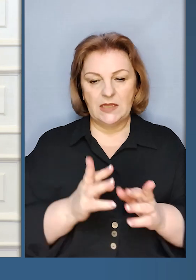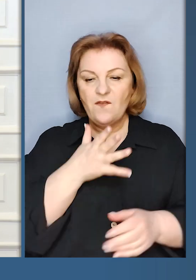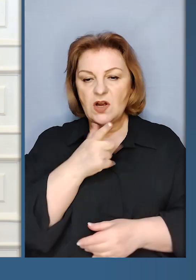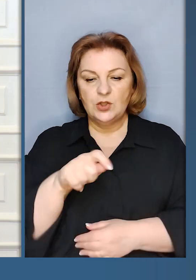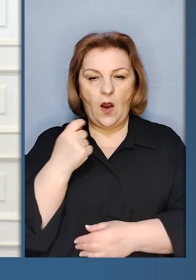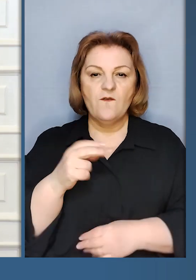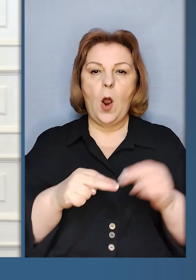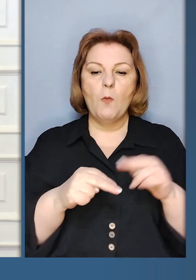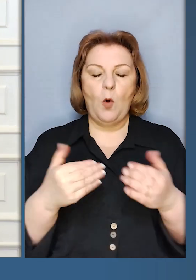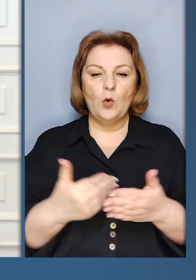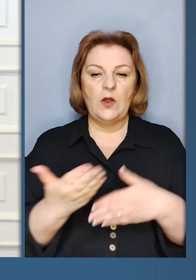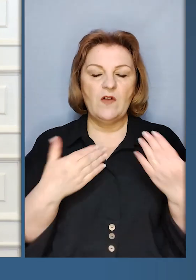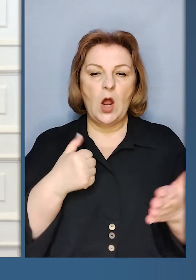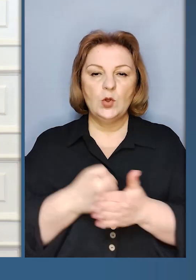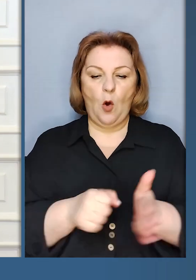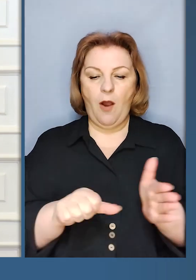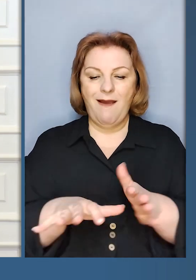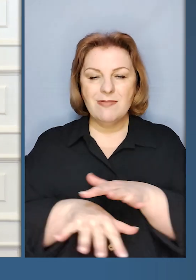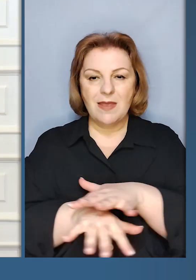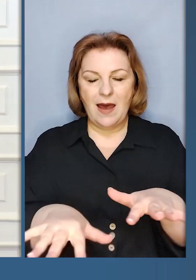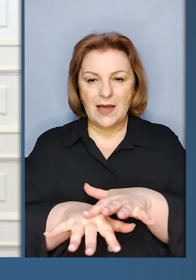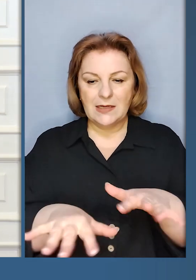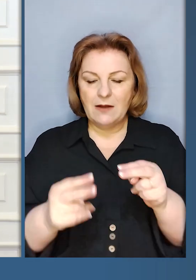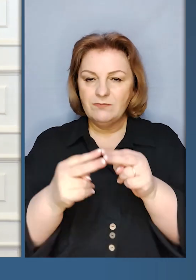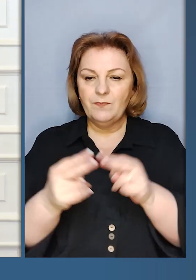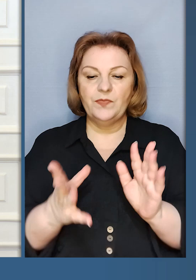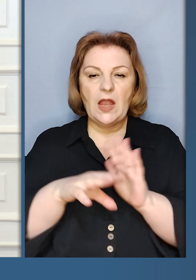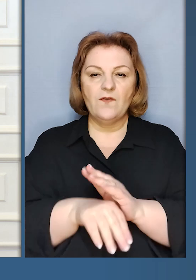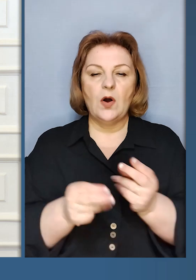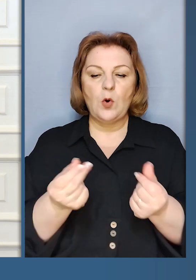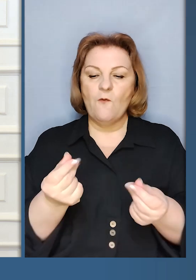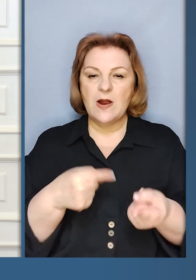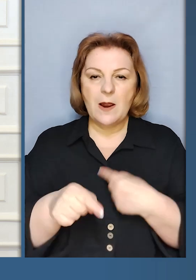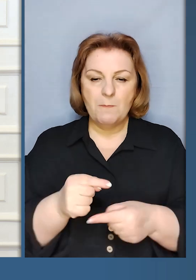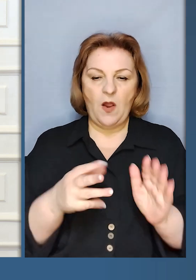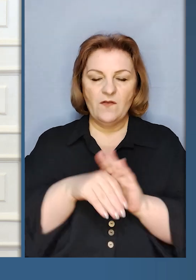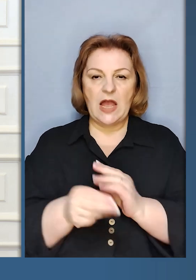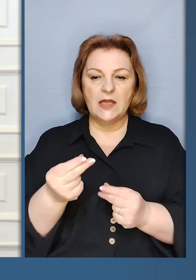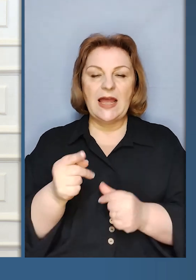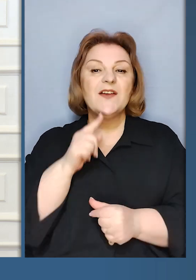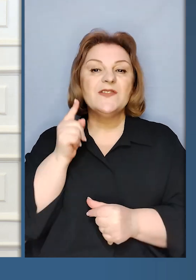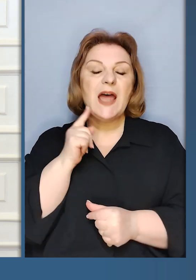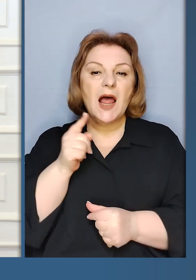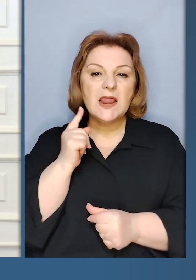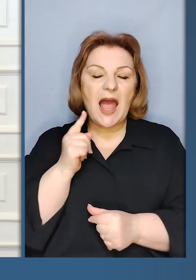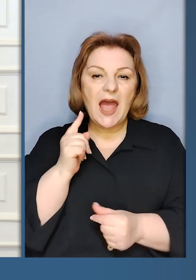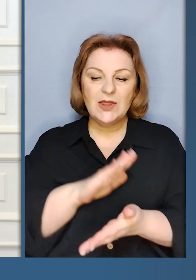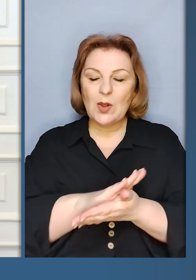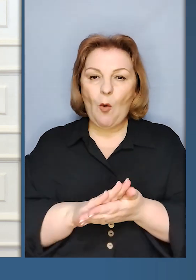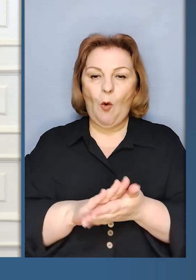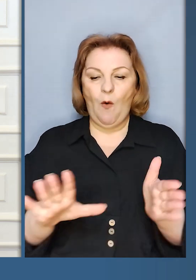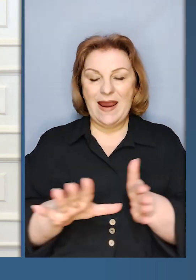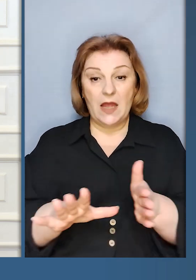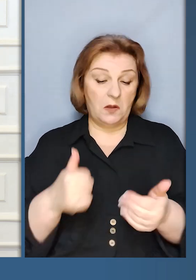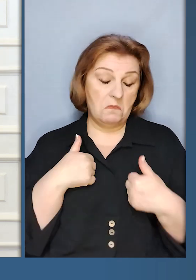час війни будувати новий підхід до енергетики, вкладати гроші в бізнес, вкладати в зелену енергетику. Ми дуже